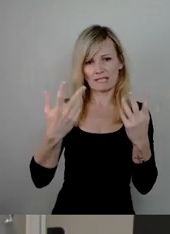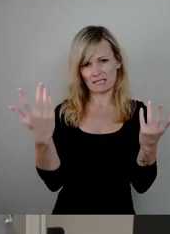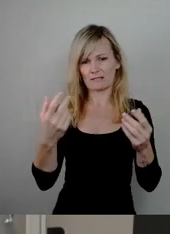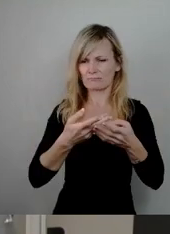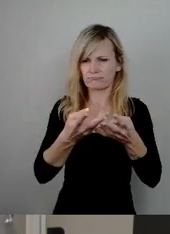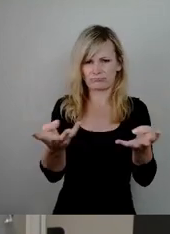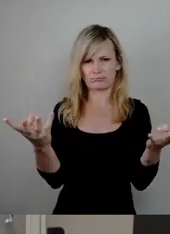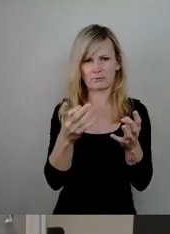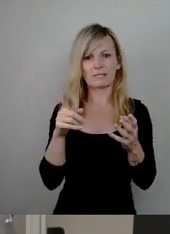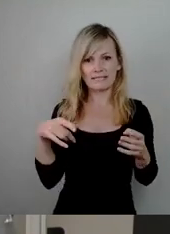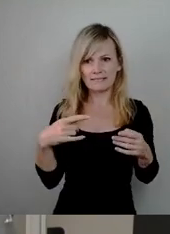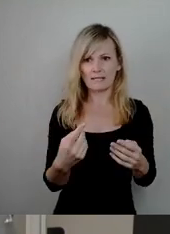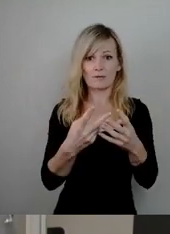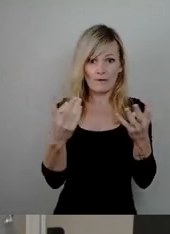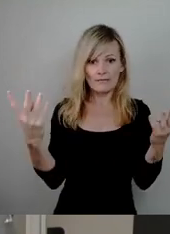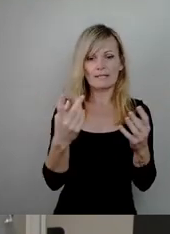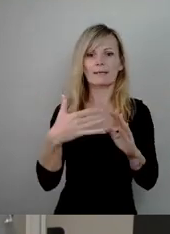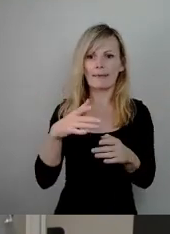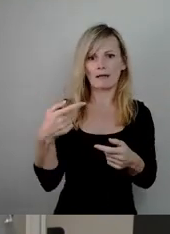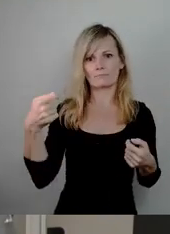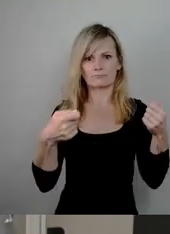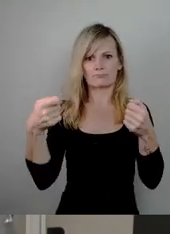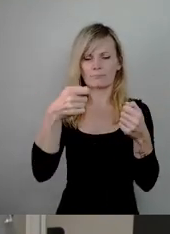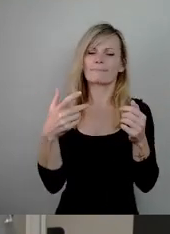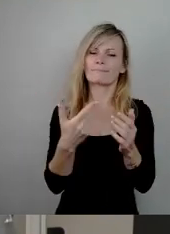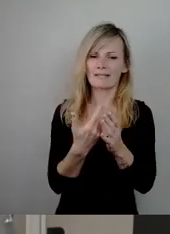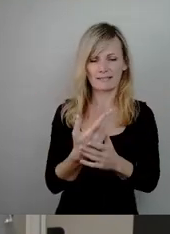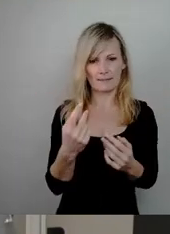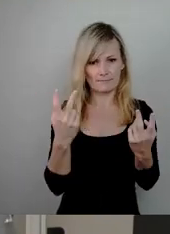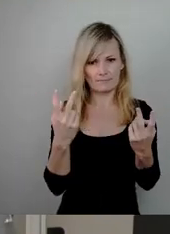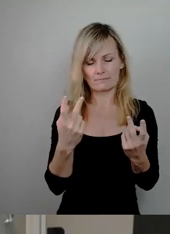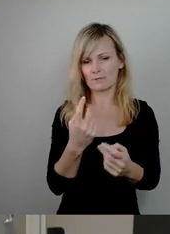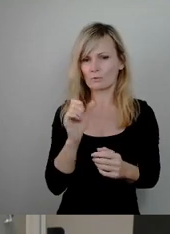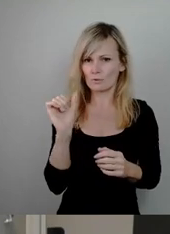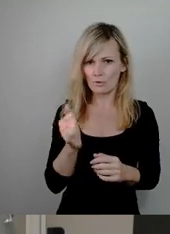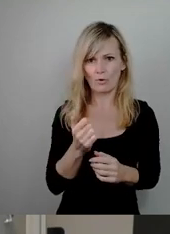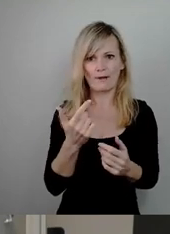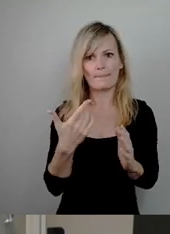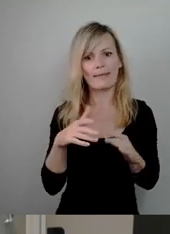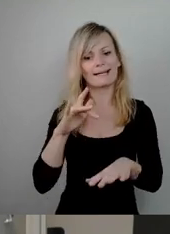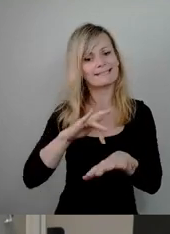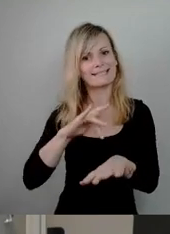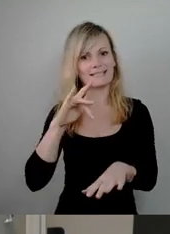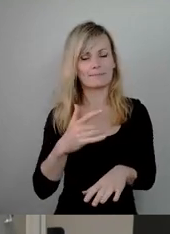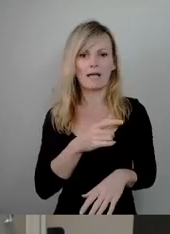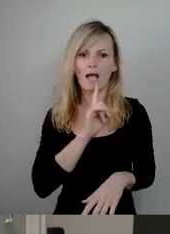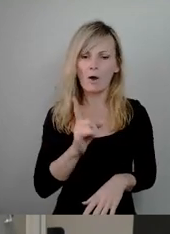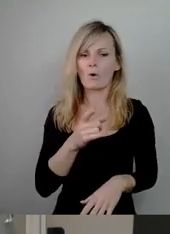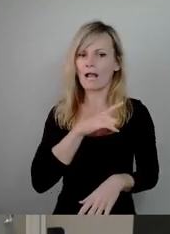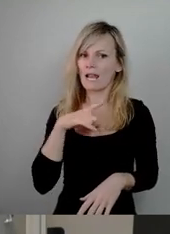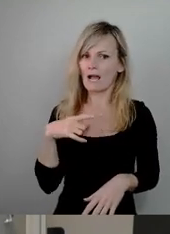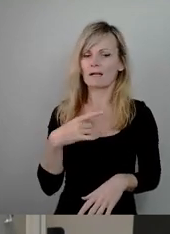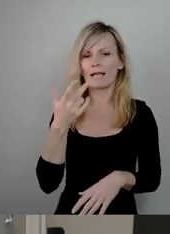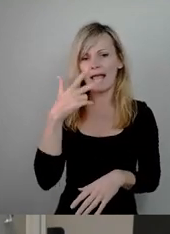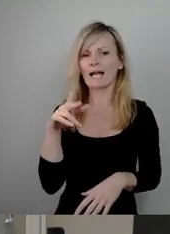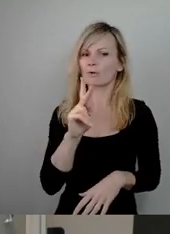finanziert wird. Und deswegen ist es uns einfach ein Anliegen, noch mal dafür zu sensibilisieren. Ich habe mich lange mit Herrn Küfner auch darüber unterhalten, dass es eben